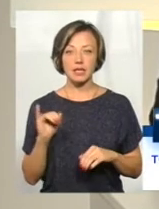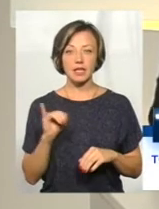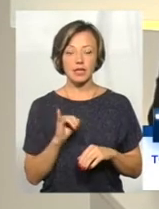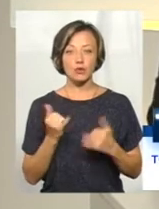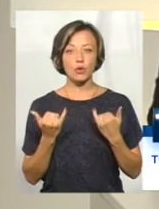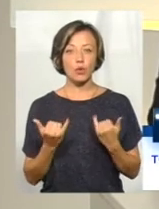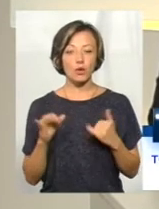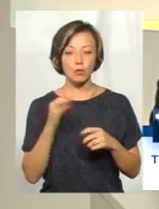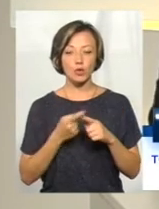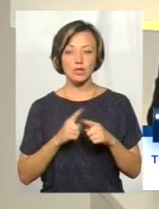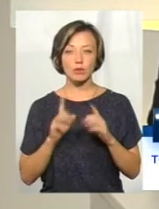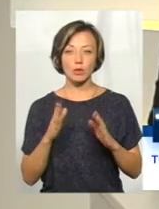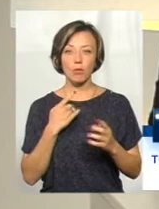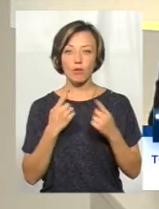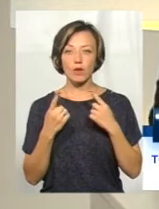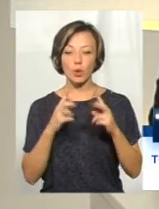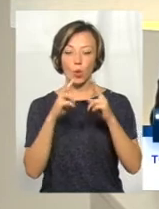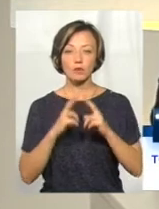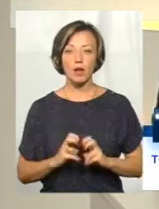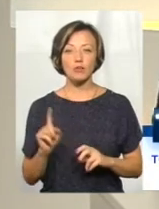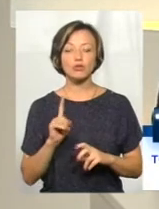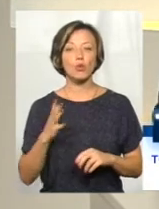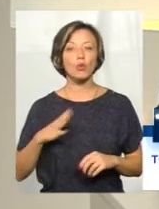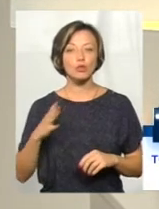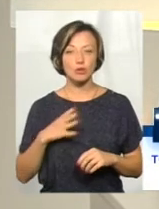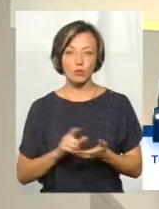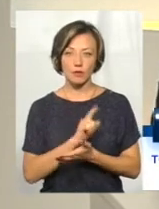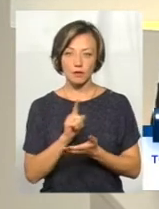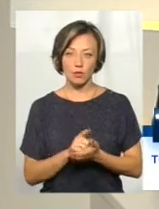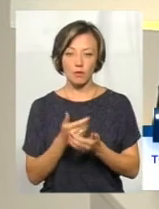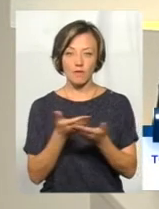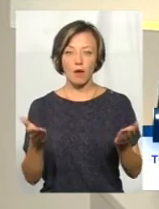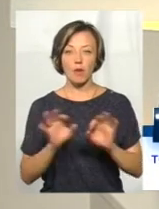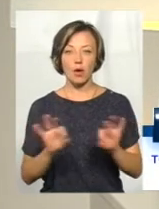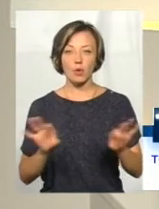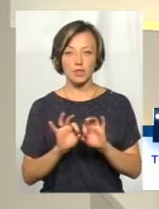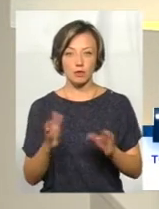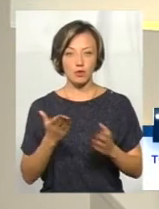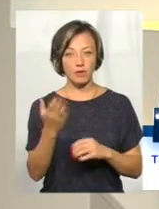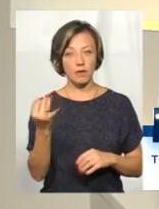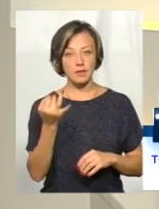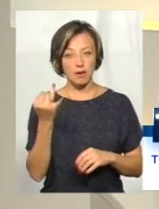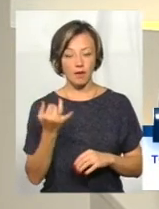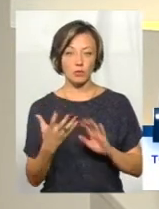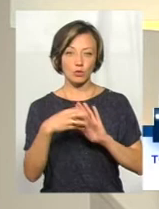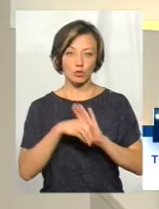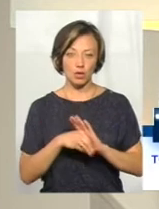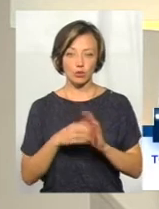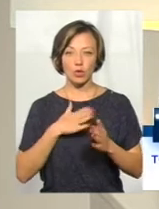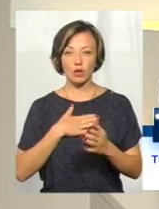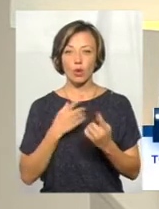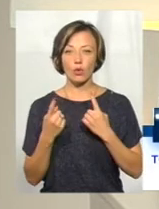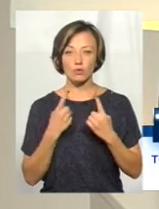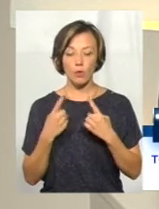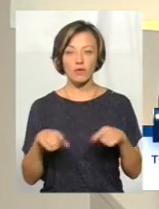сьогодні ми про це будемо говорити, розбиратись і чого очікувати, обов'язково вам розкажемо. А якщо вам цікаво, то долучайтесь до нашої